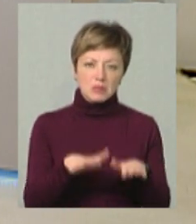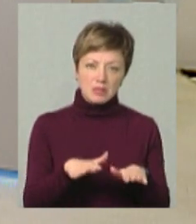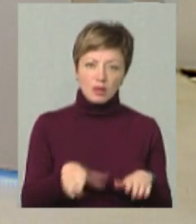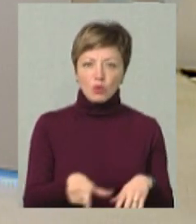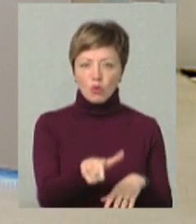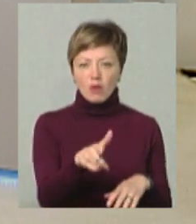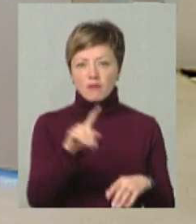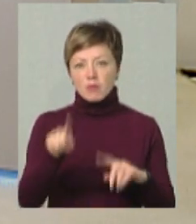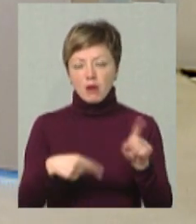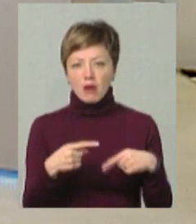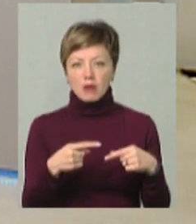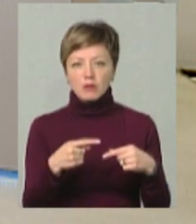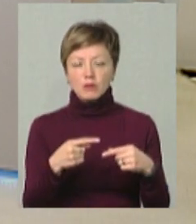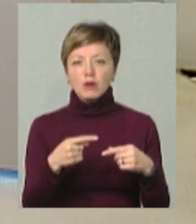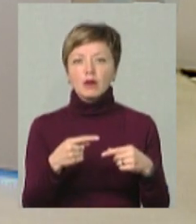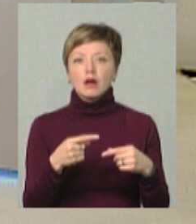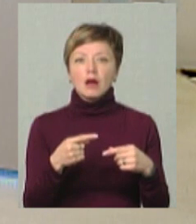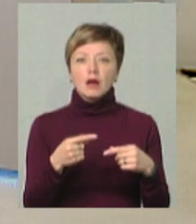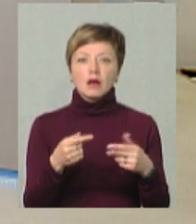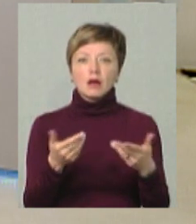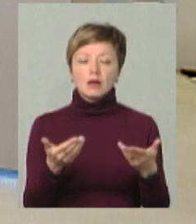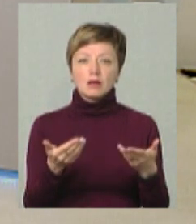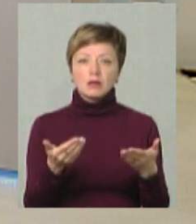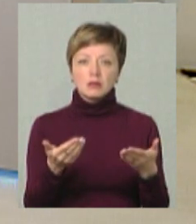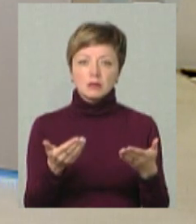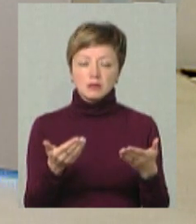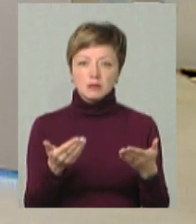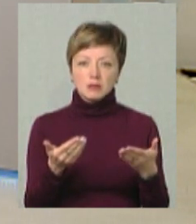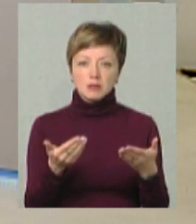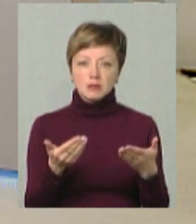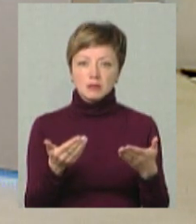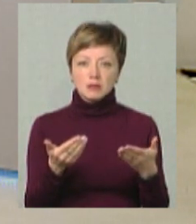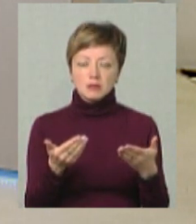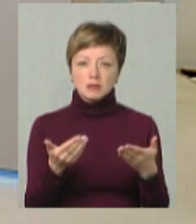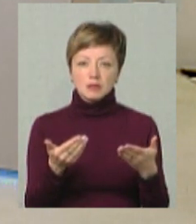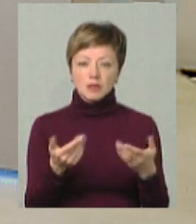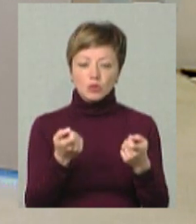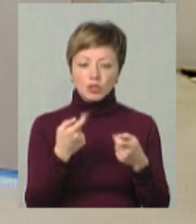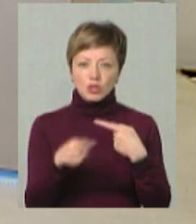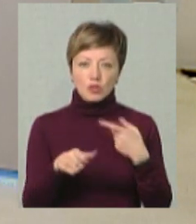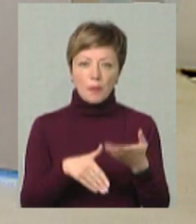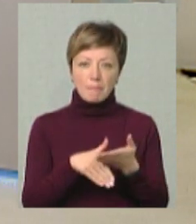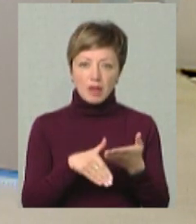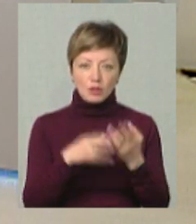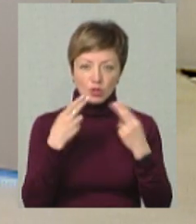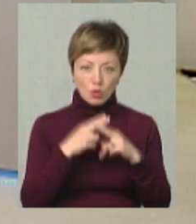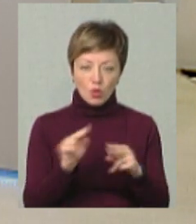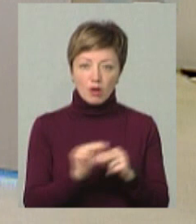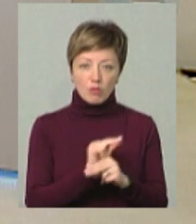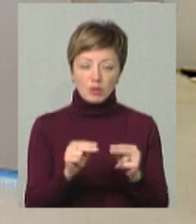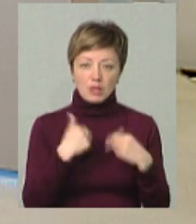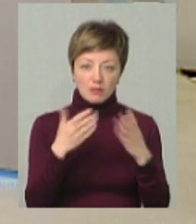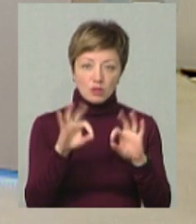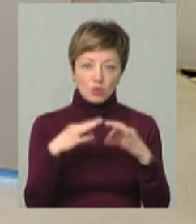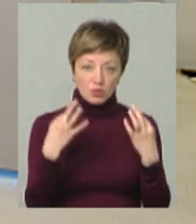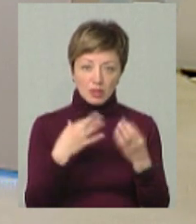дорогам, які вимагають, по певним ділянкам доріг, які вимагають трошки іншого методу технології ремонту. Я, з